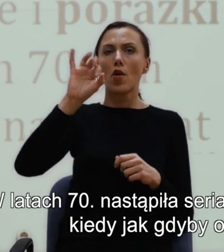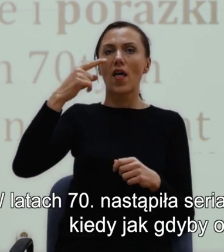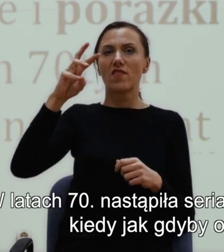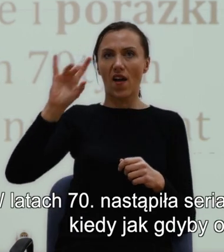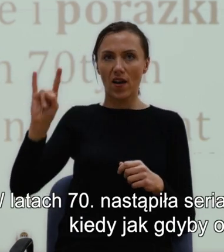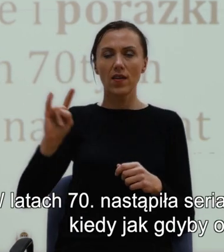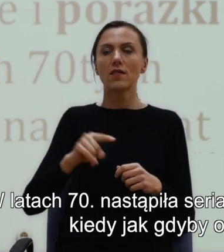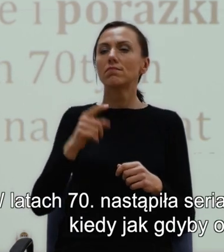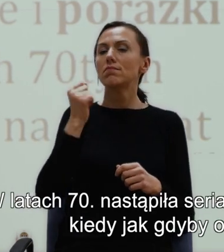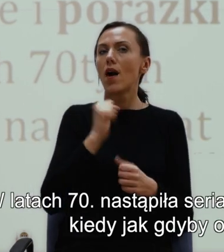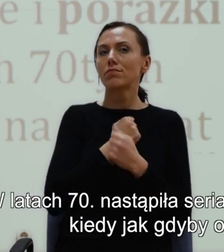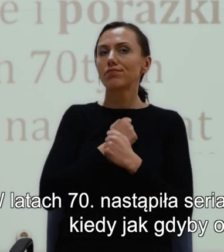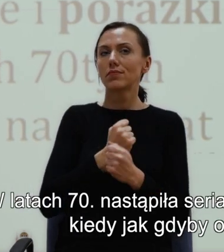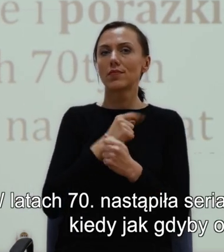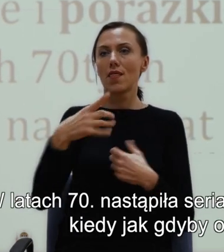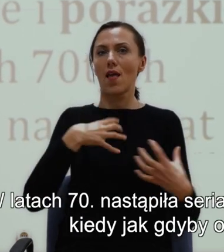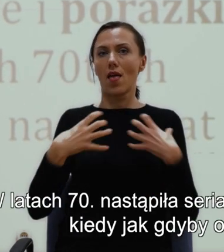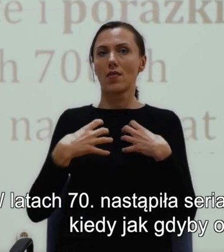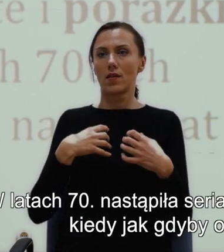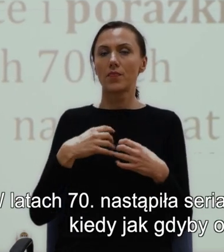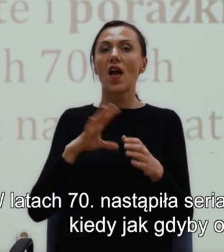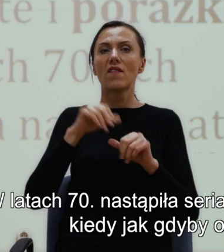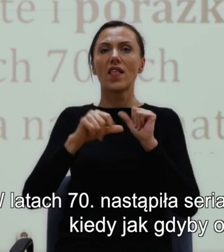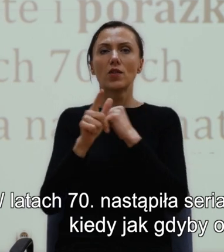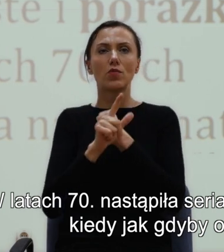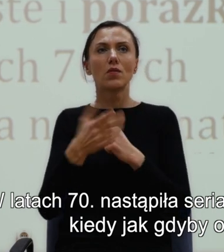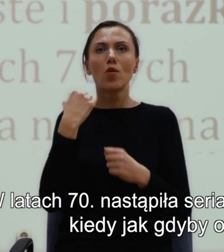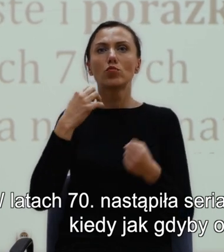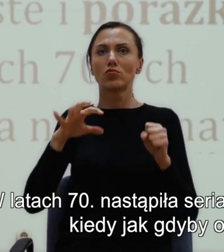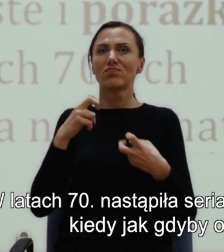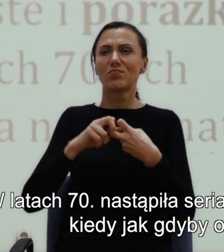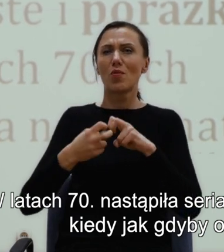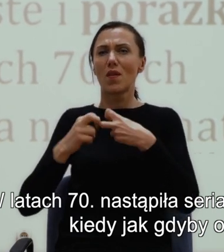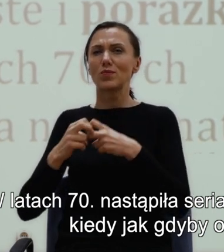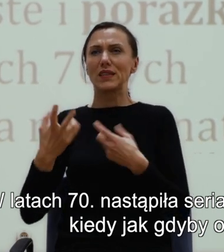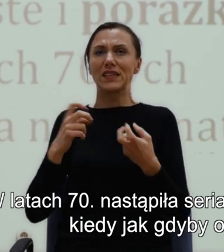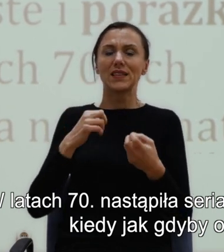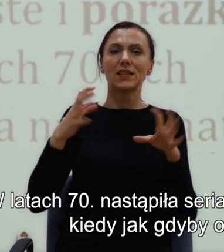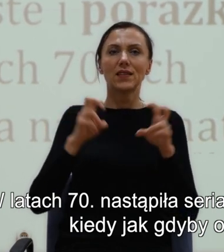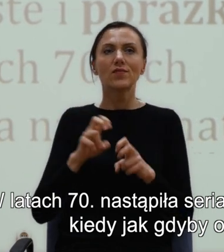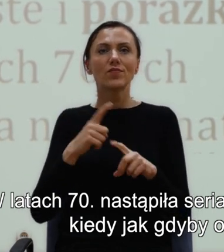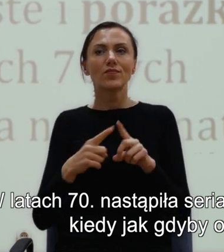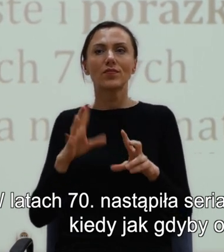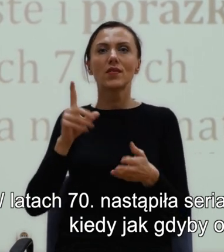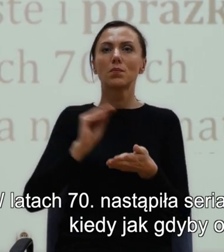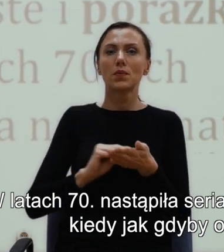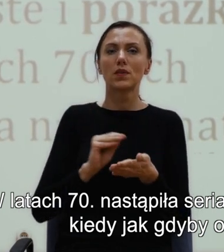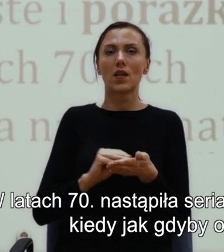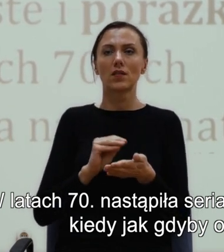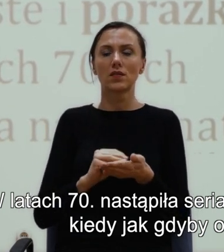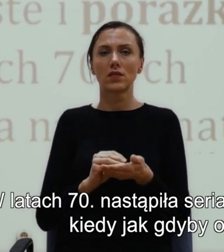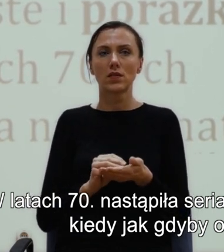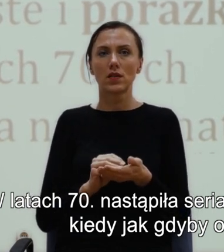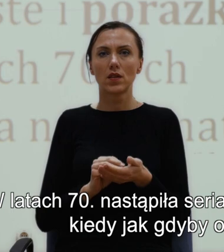nastąpiła seria trudności i porażek pisarskich Tennessee'ego Williamsa, kiedy